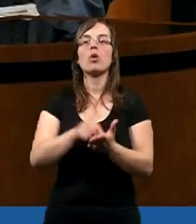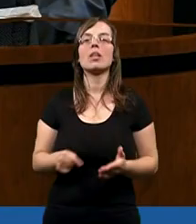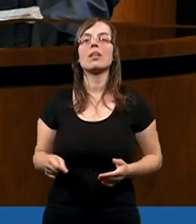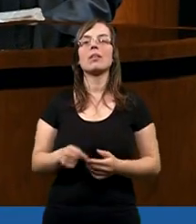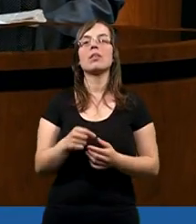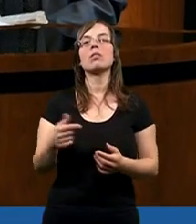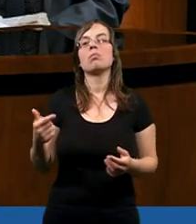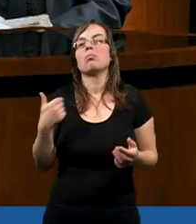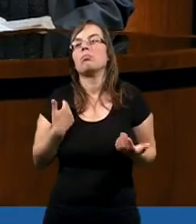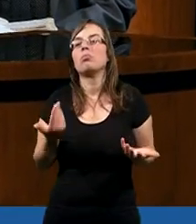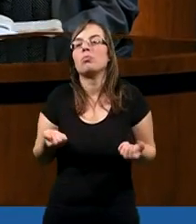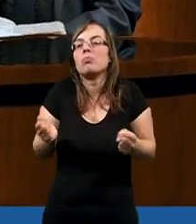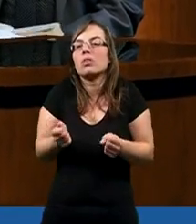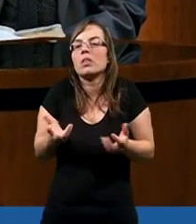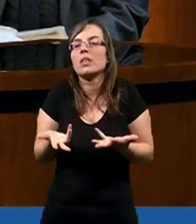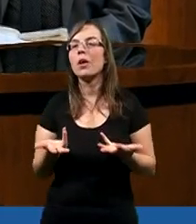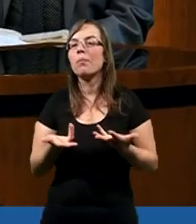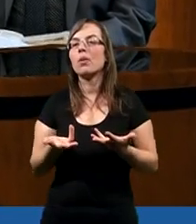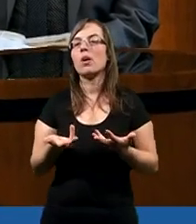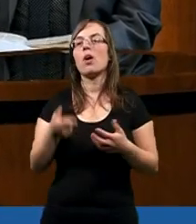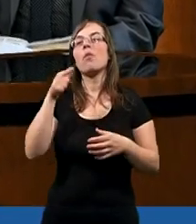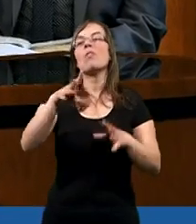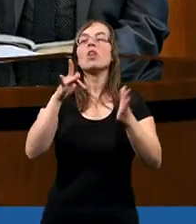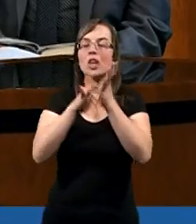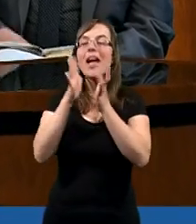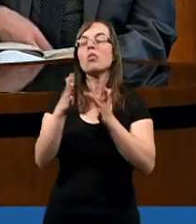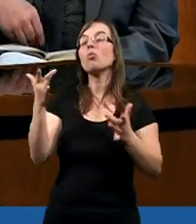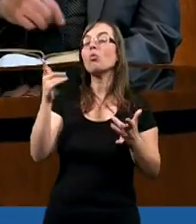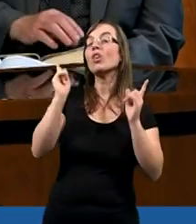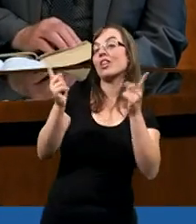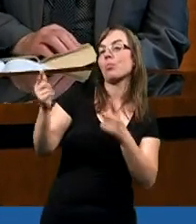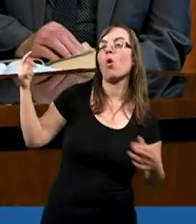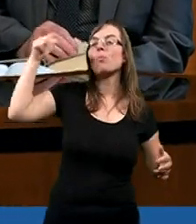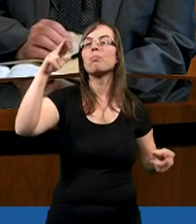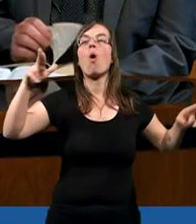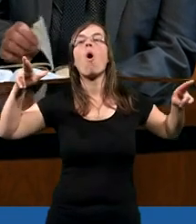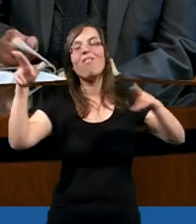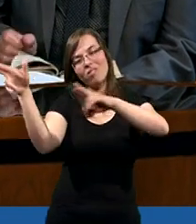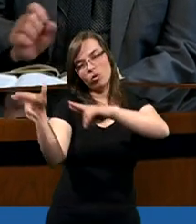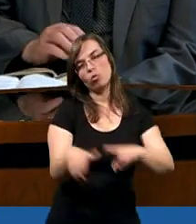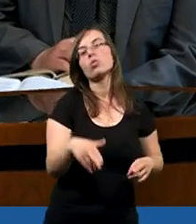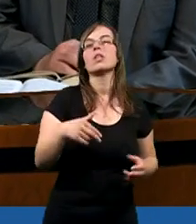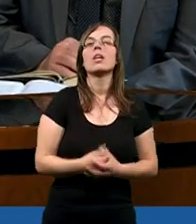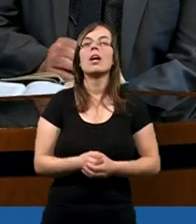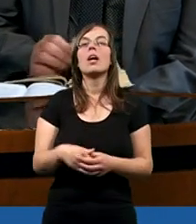Mieli nadzieję na to, że Jezus szybko powróci. Ot właśnie.